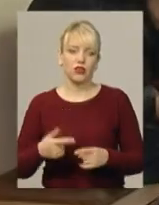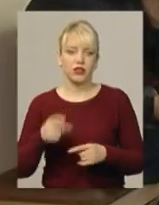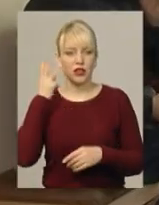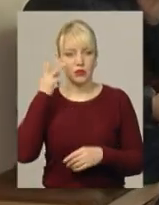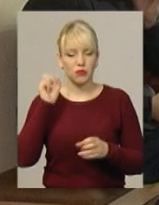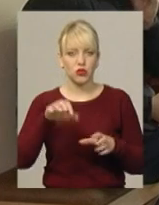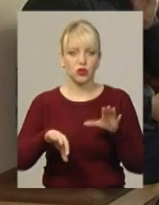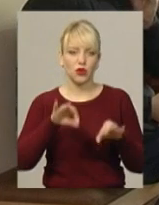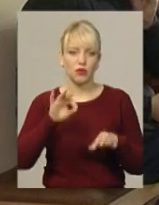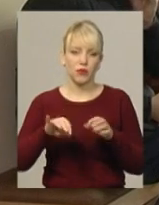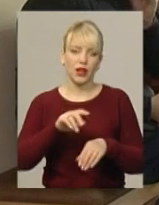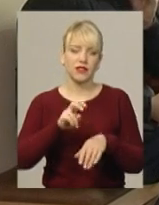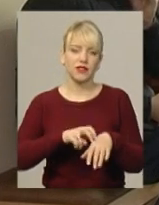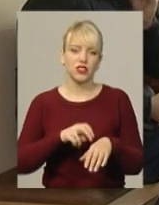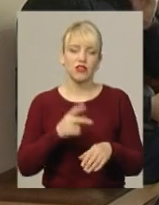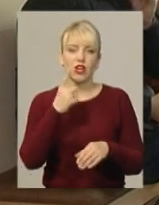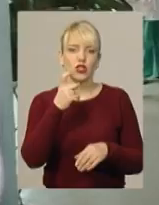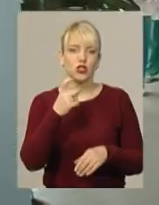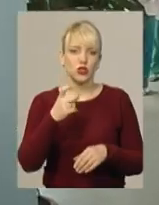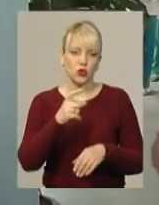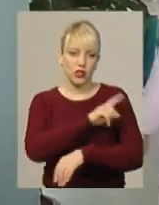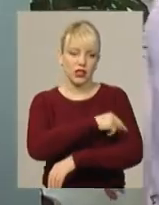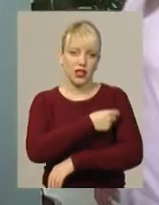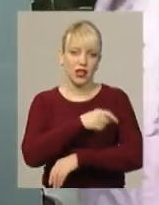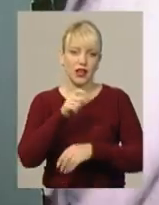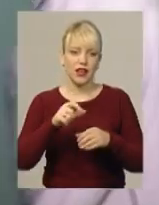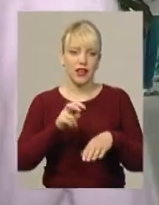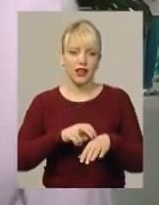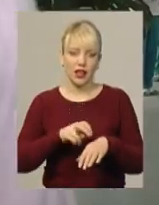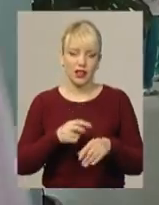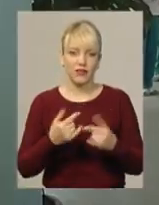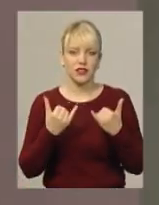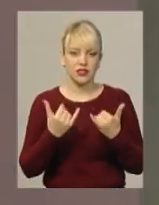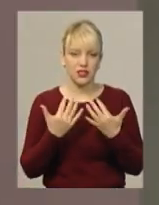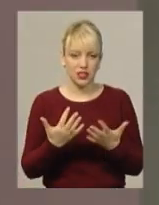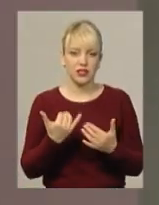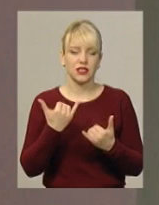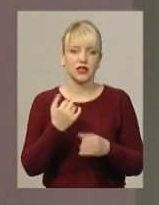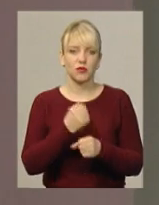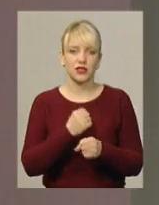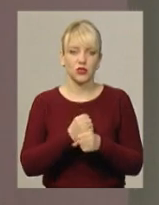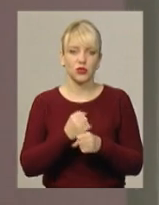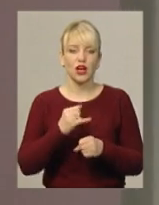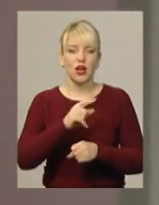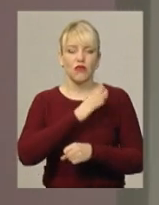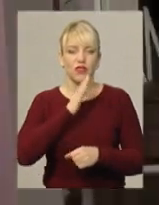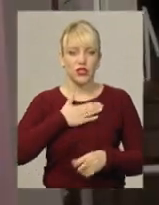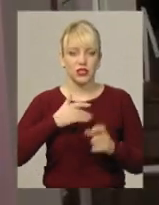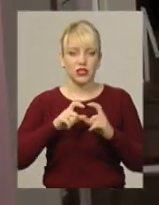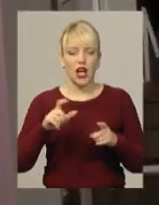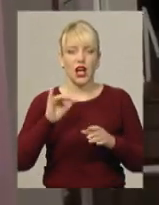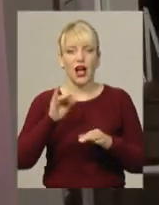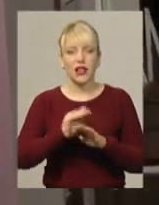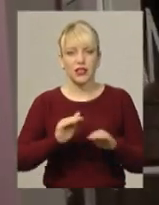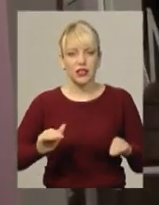медика із сотні претендентів. Саме стільки сімейних лікарів працюють нині в медичних закладах обласного центру. А от педіатрів не вистачає, каже начальник міського